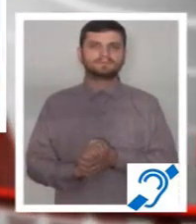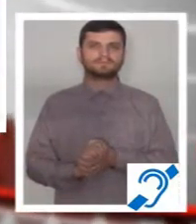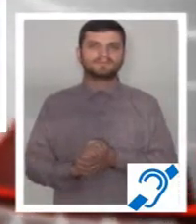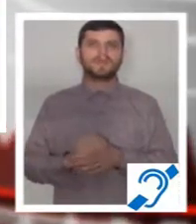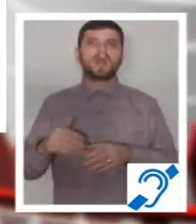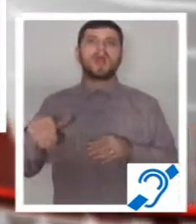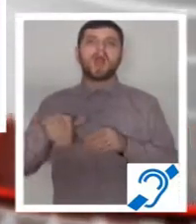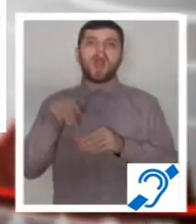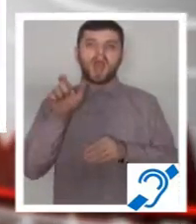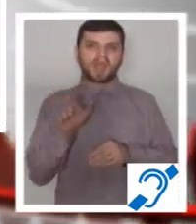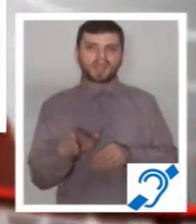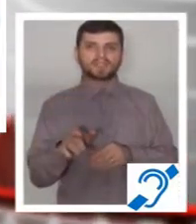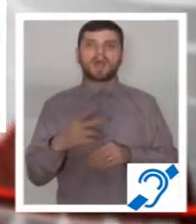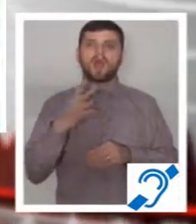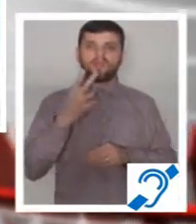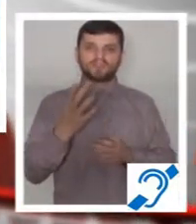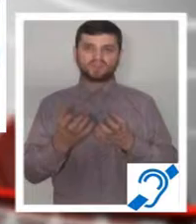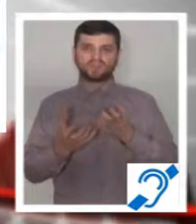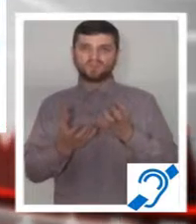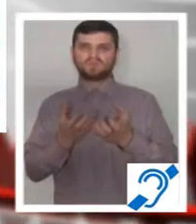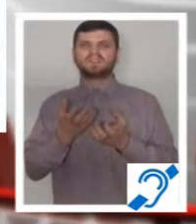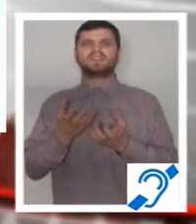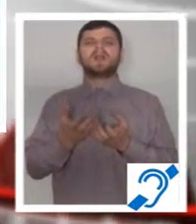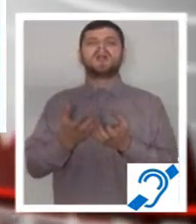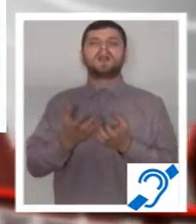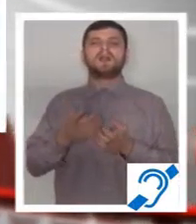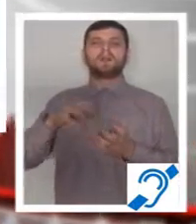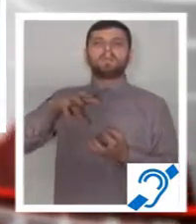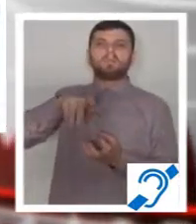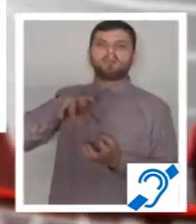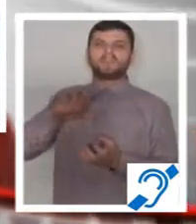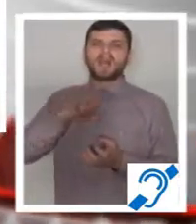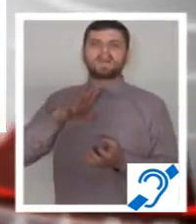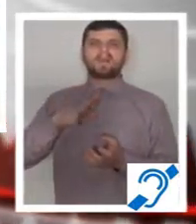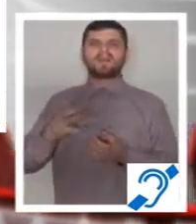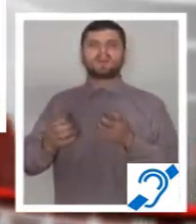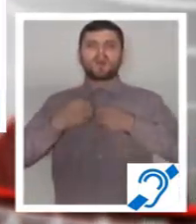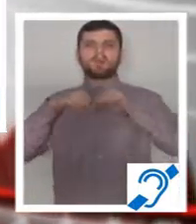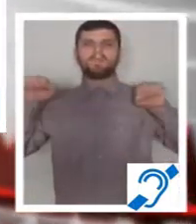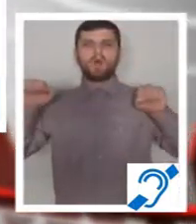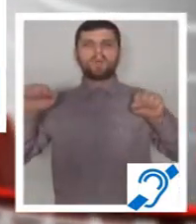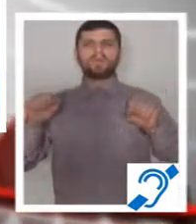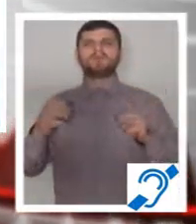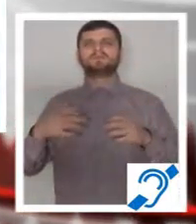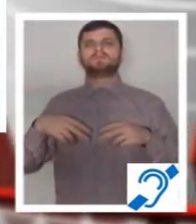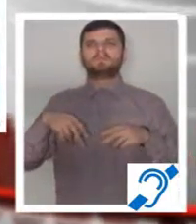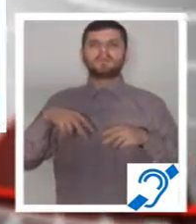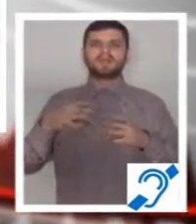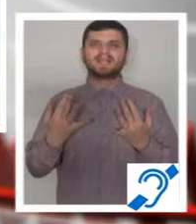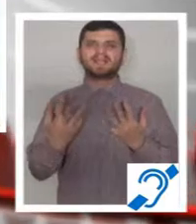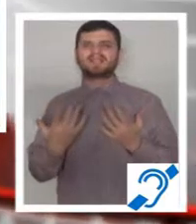Angajații și-au dat seama că în interior se aflau zeci de butelii cu azot. Câțiva dintre ei s-au mobilizat rapid pentru a le scoate din flăcări.